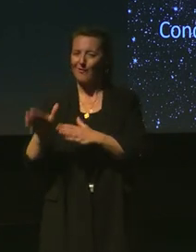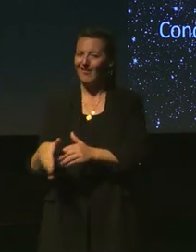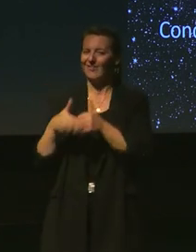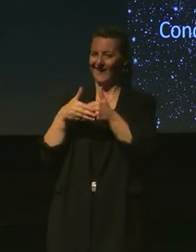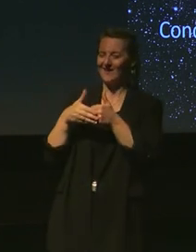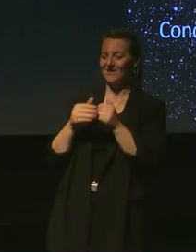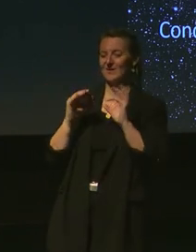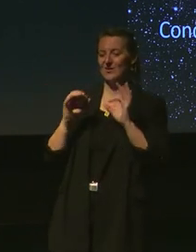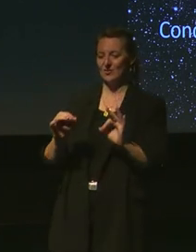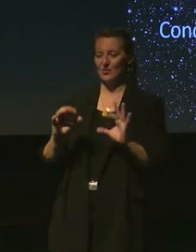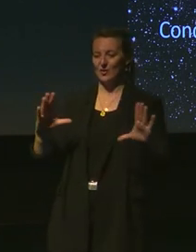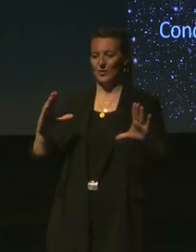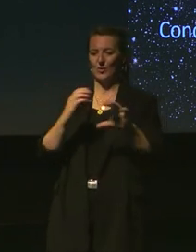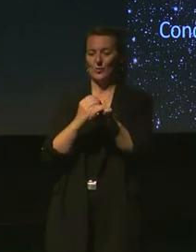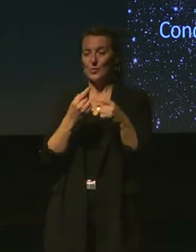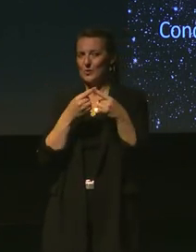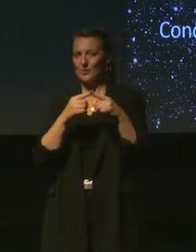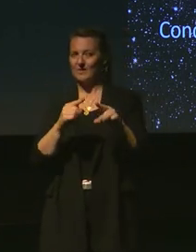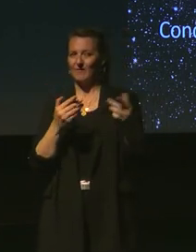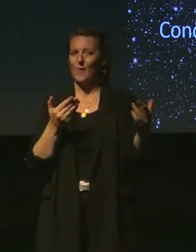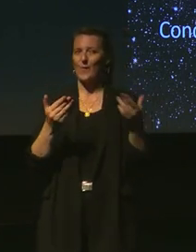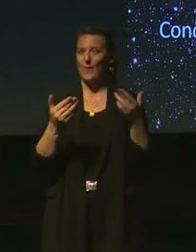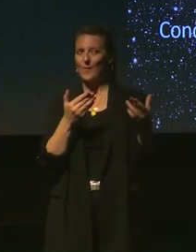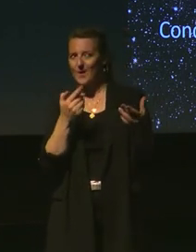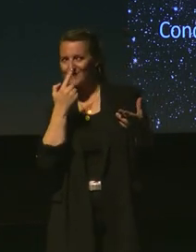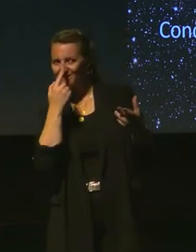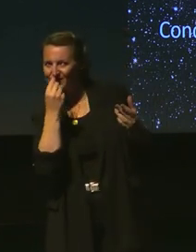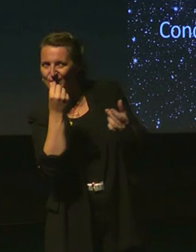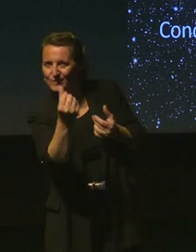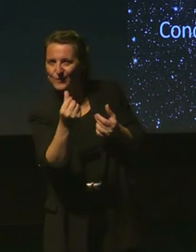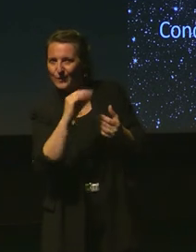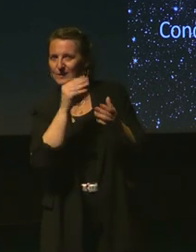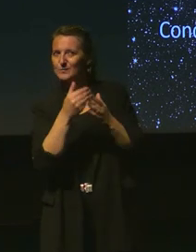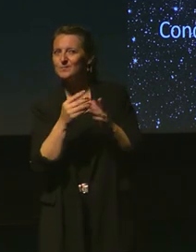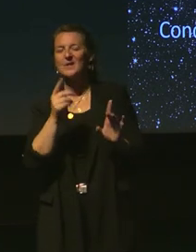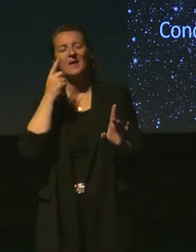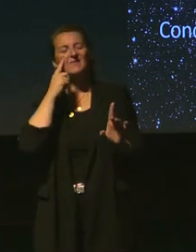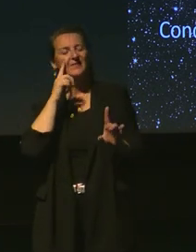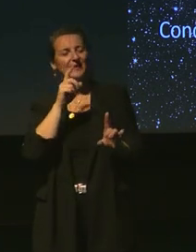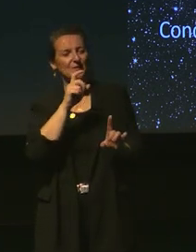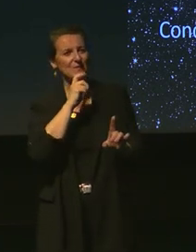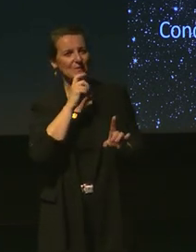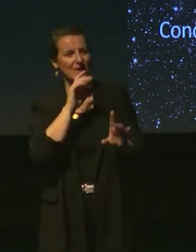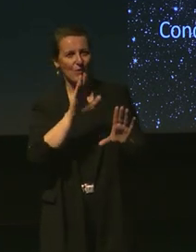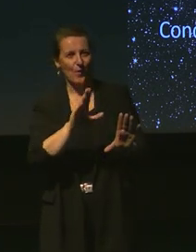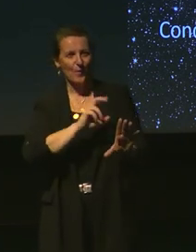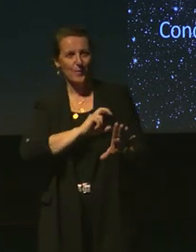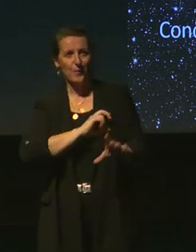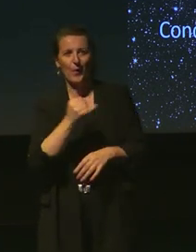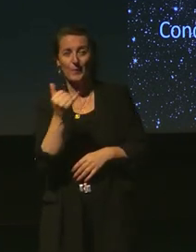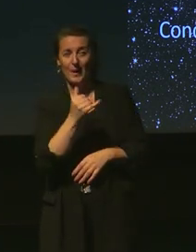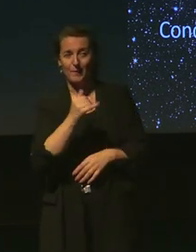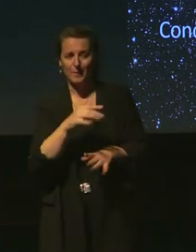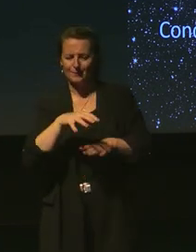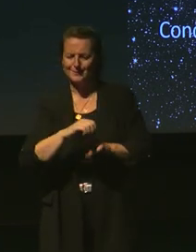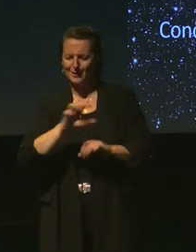je le dis de suite, est un peu différent de ce que vous attendez. Je vous en banderai, vous verrez où, mais donc, pas peur, il tenir jusqu'à